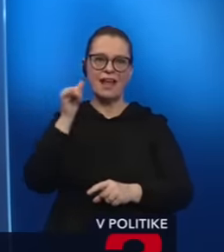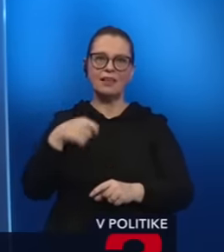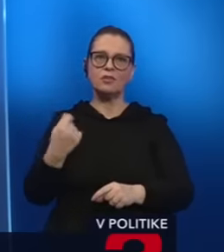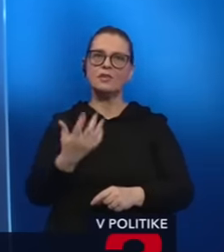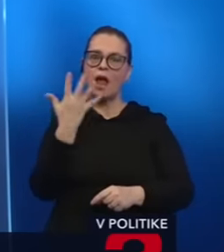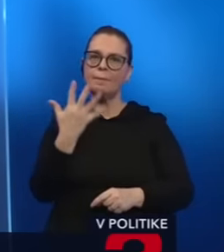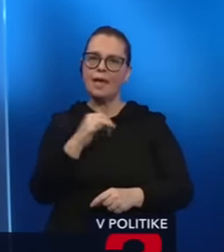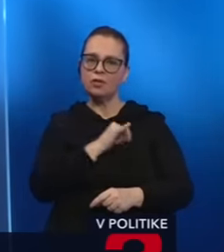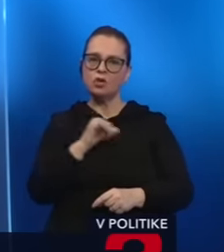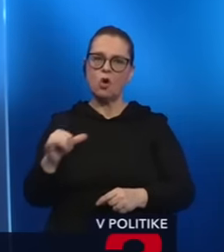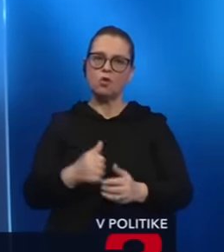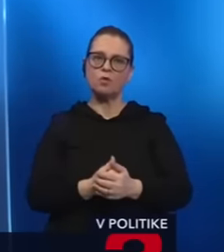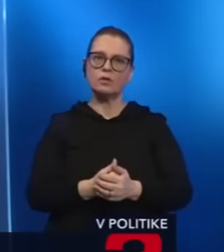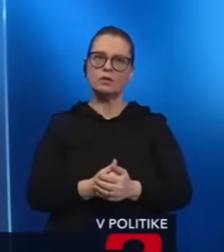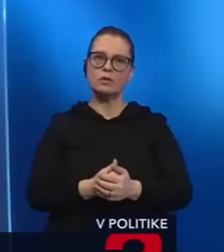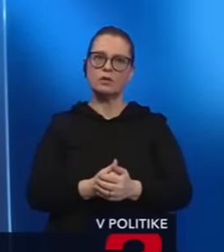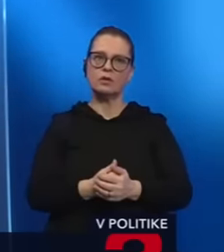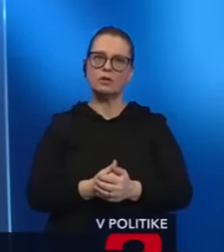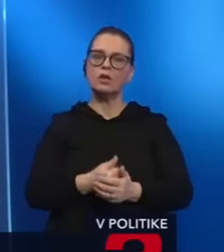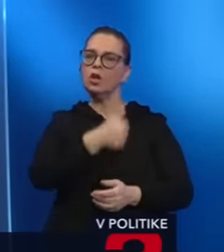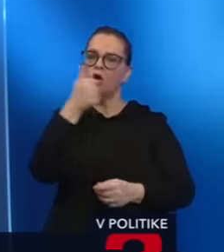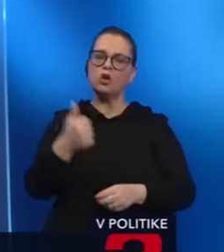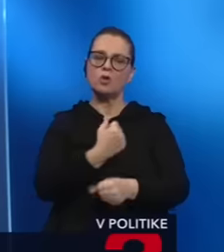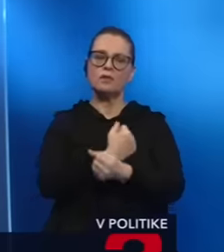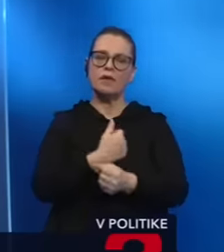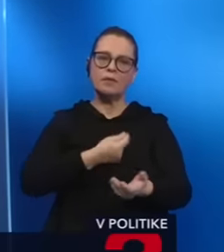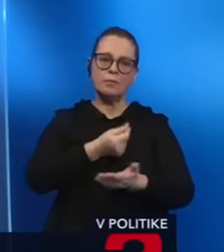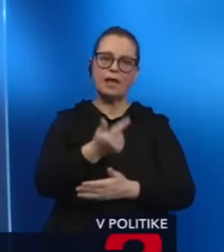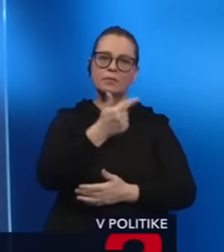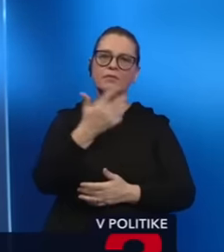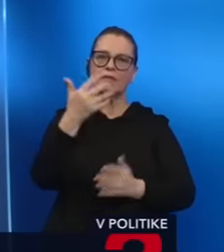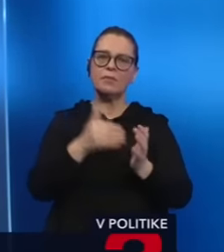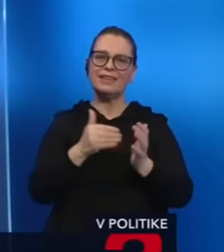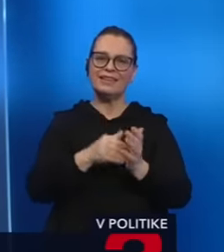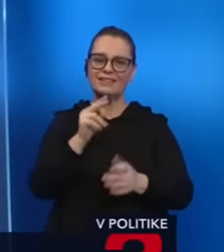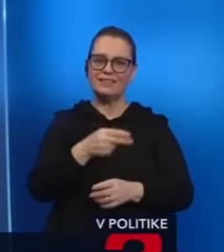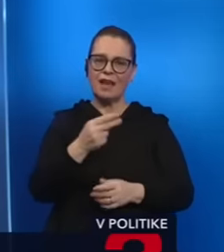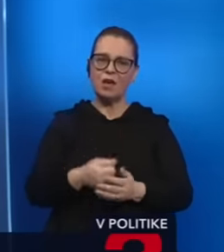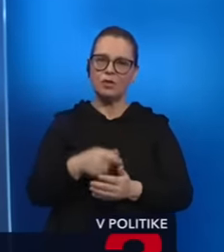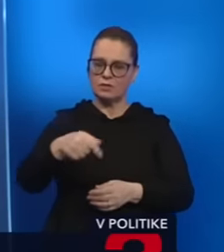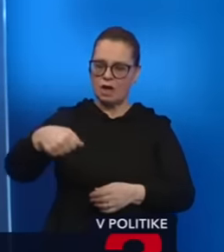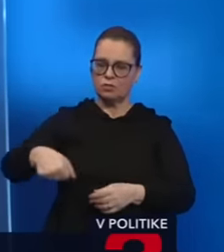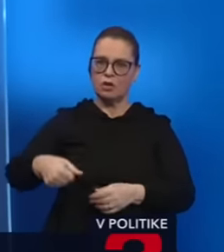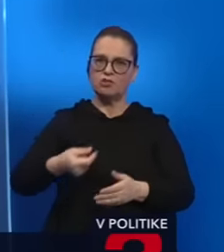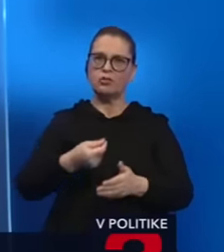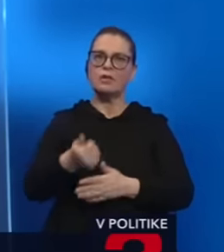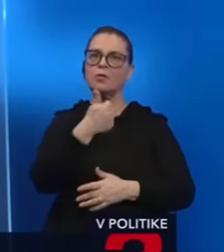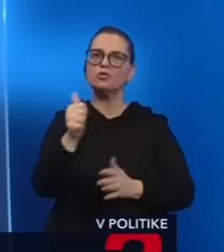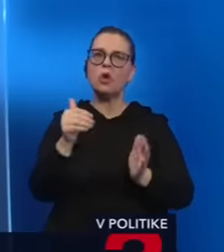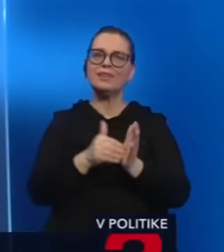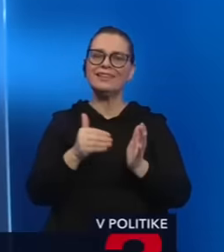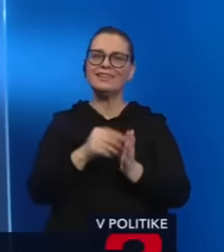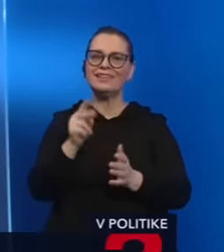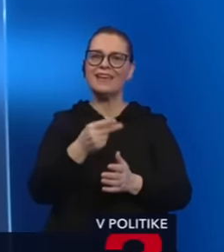5 rokov, ročne, a ešte raz hovorím, nás stojí väzen 25 tisíc eur. Za tú kabelu ľudia zaplatia 100 tisíc eur na